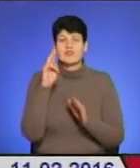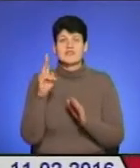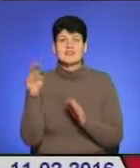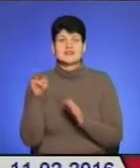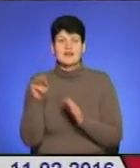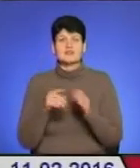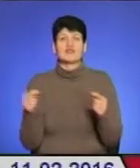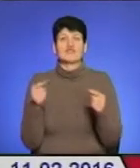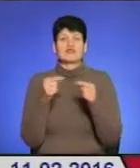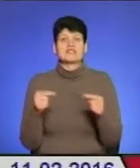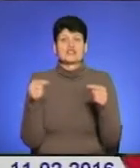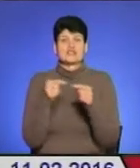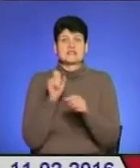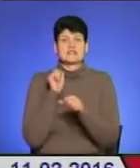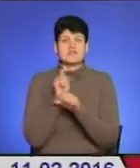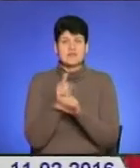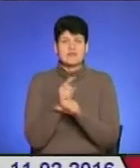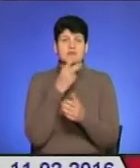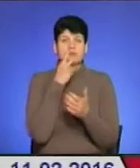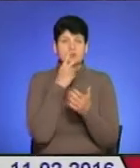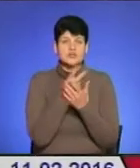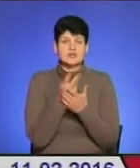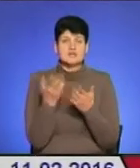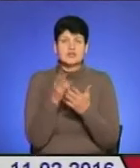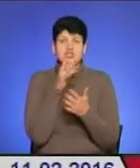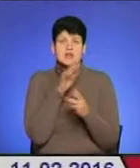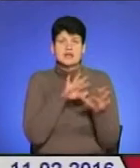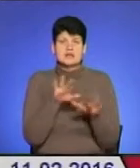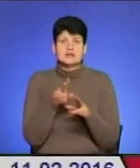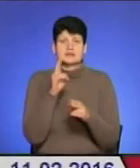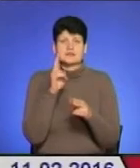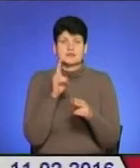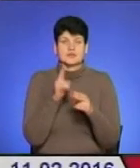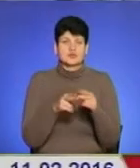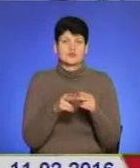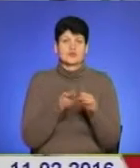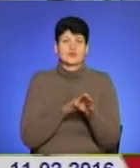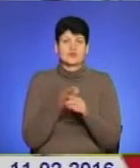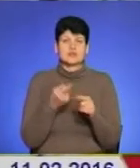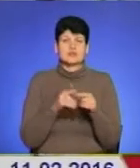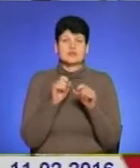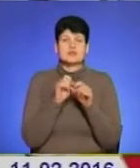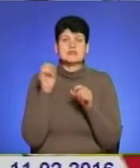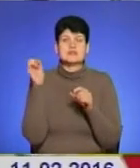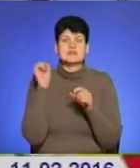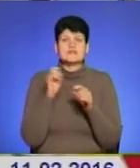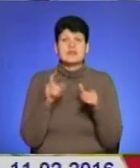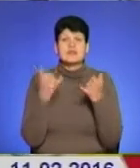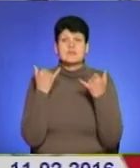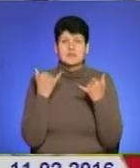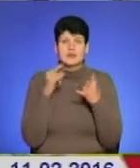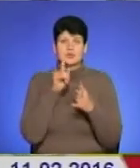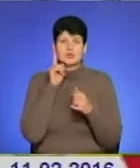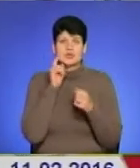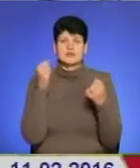визначили завдання, і, як ви бачите, через якийсь час ми завершили виконання даного завдання. Тепер юні спортсмени мають змогу